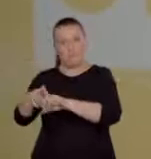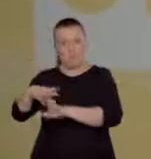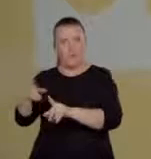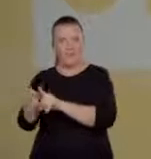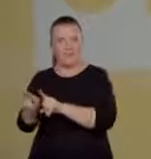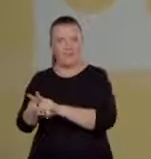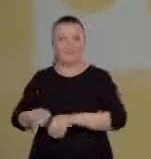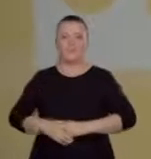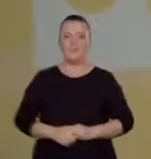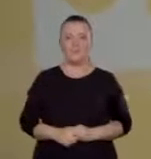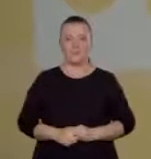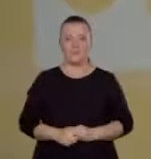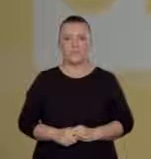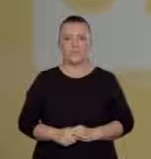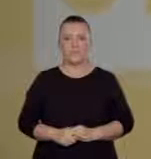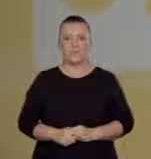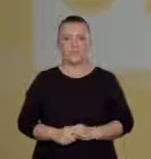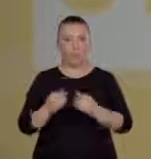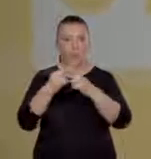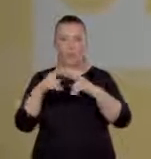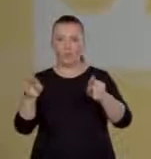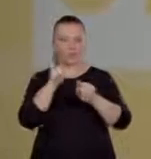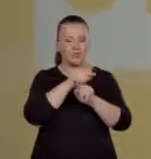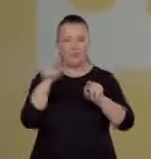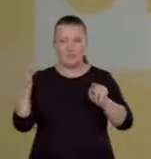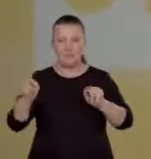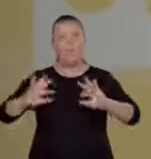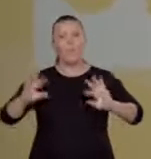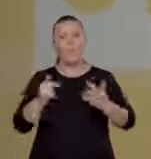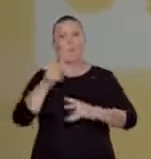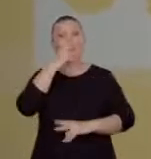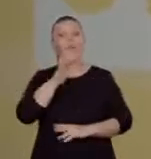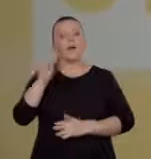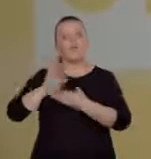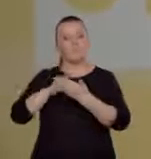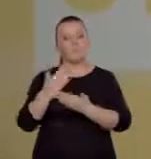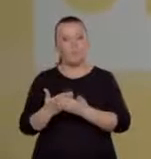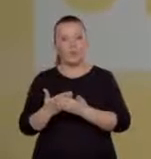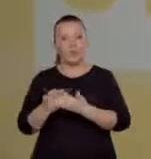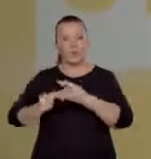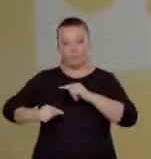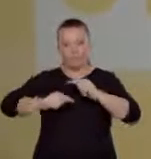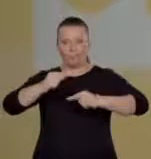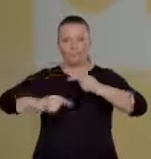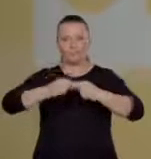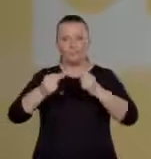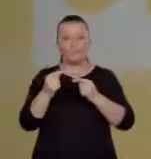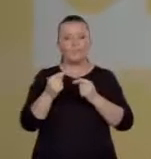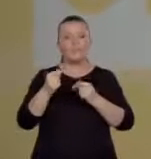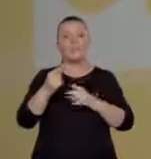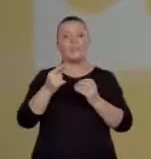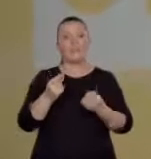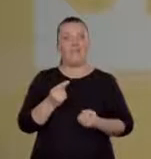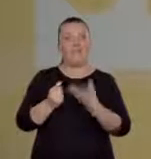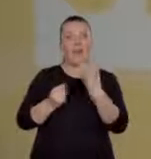konsekwencją ewolucyjną. Różnice te można bardzo dobrze zilustrować na przykładzie ewolucji wiatropylności u roślin